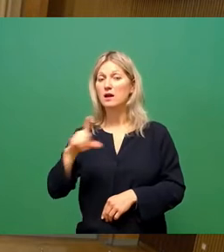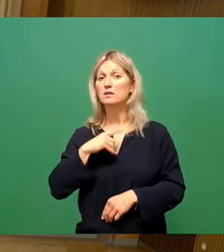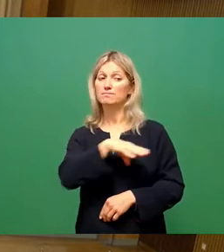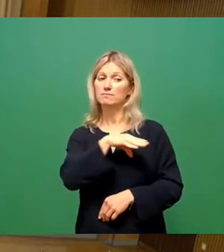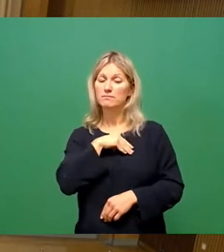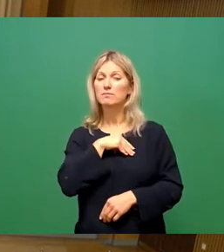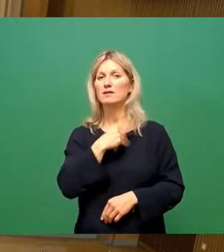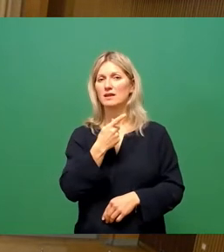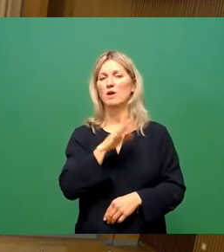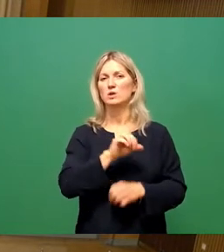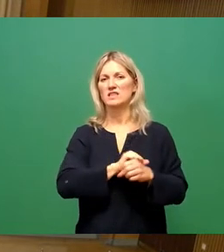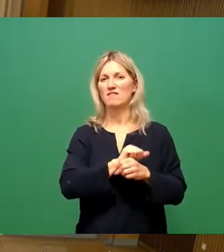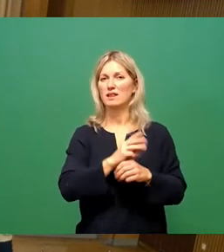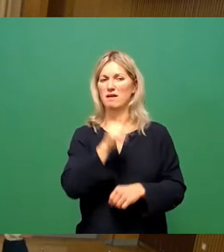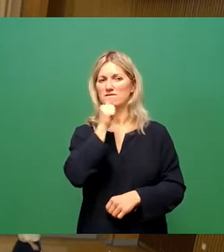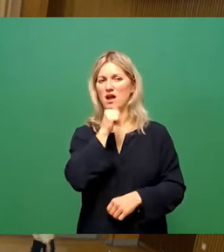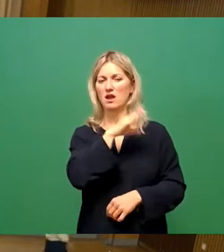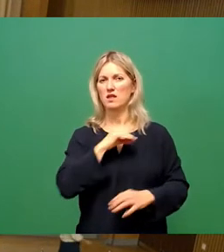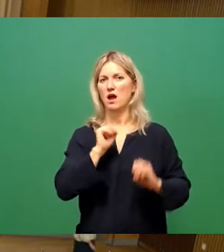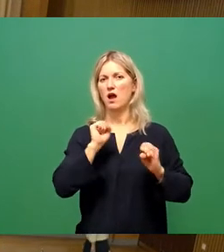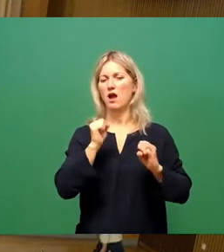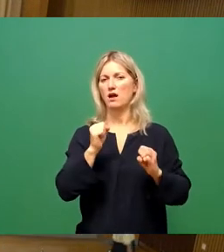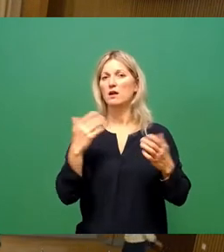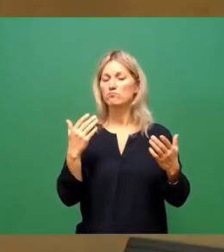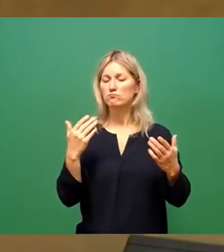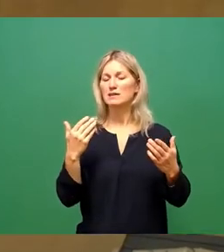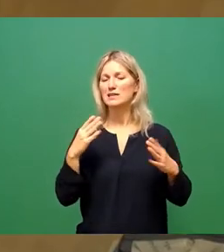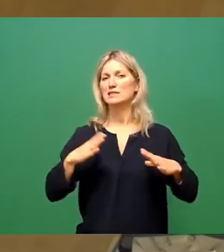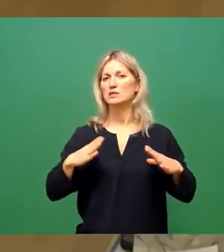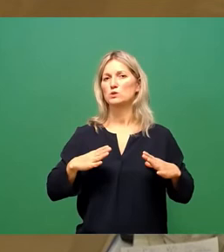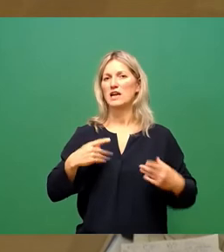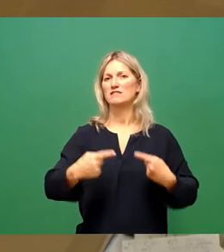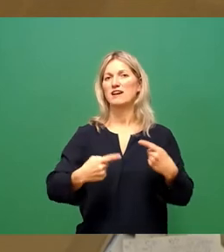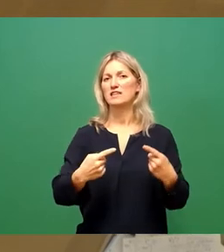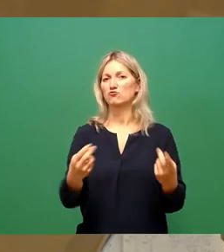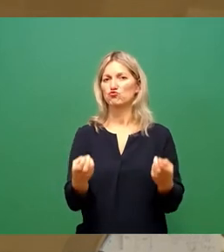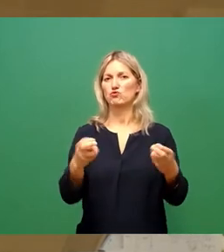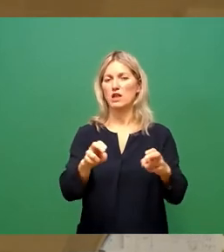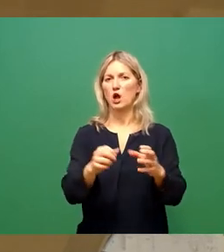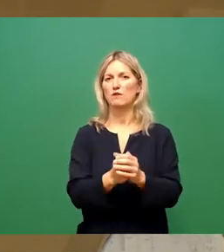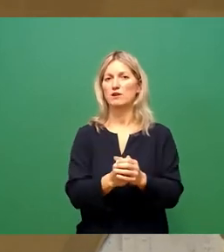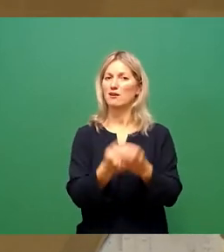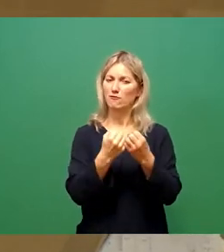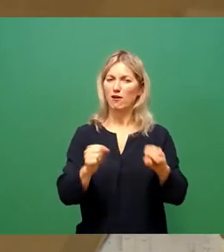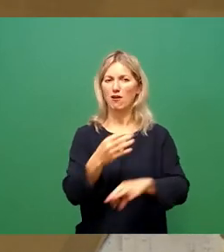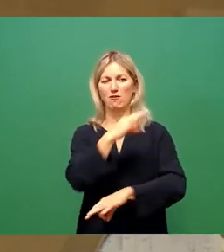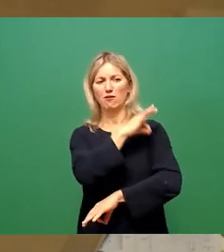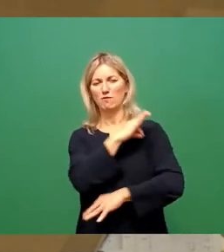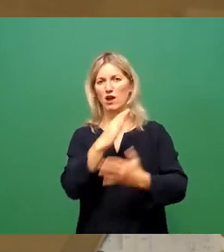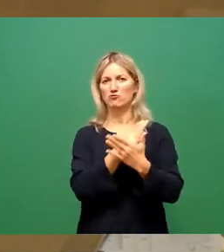Freitag in der Initiative Gesundheitswesen steht auf und einer freien Impfentscheidung und eine gesunde Zukunft.